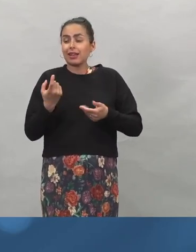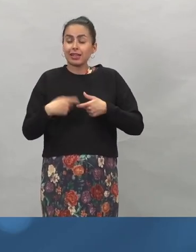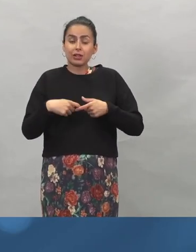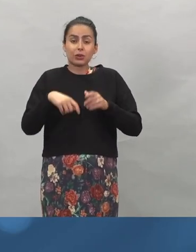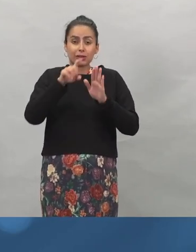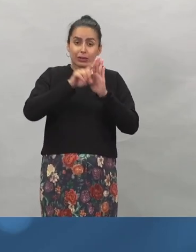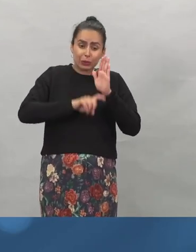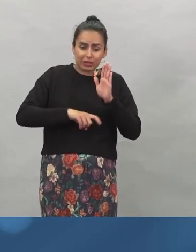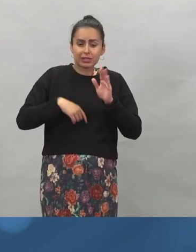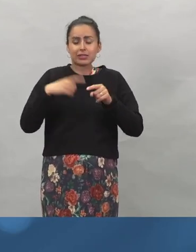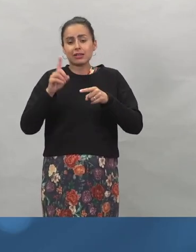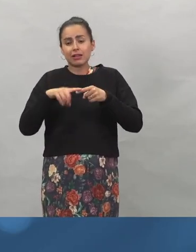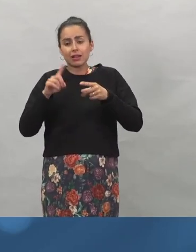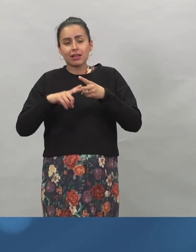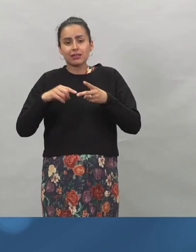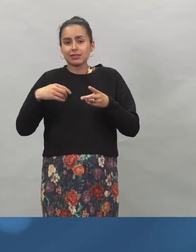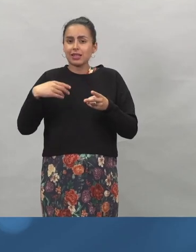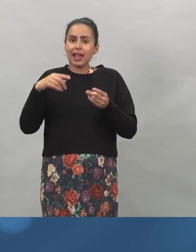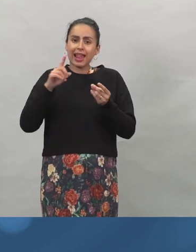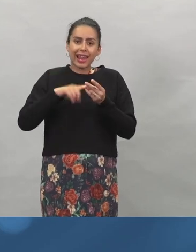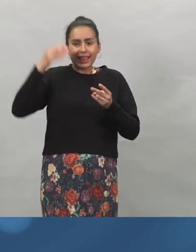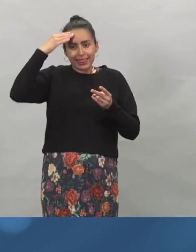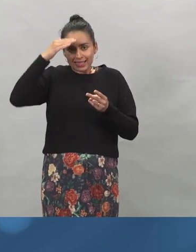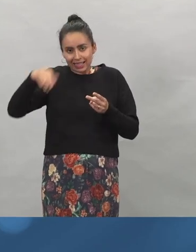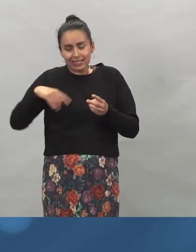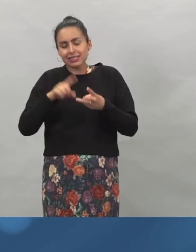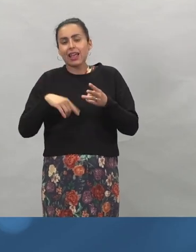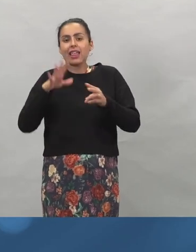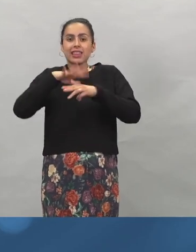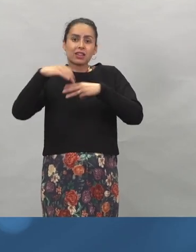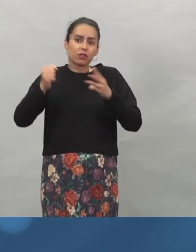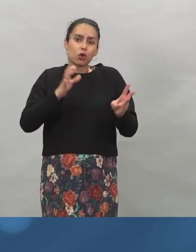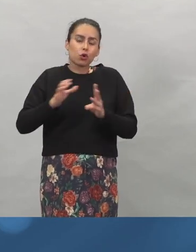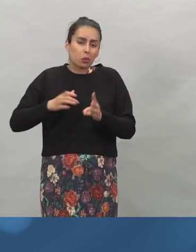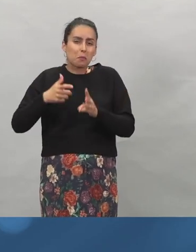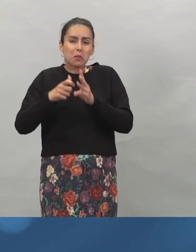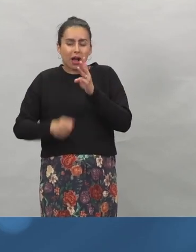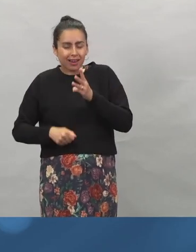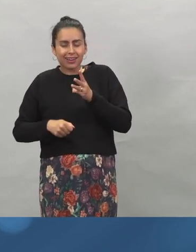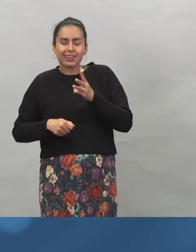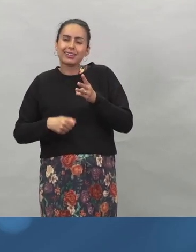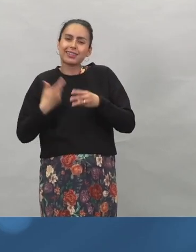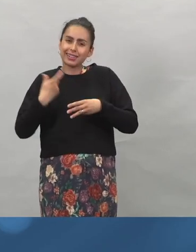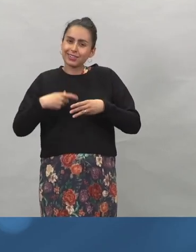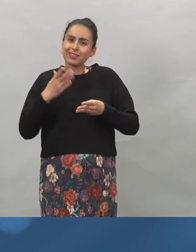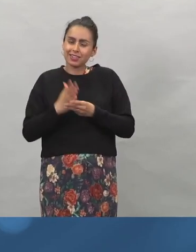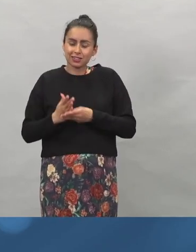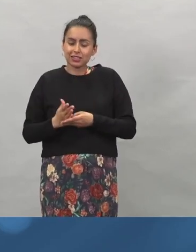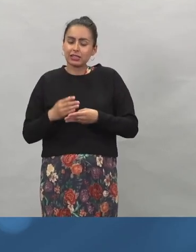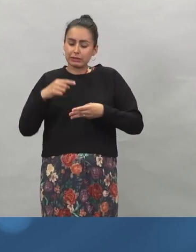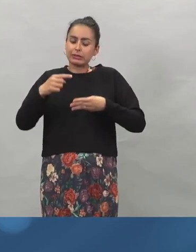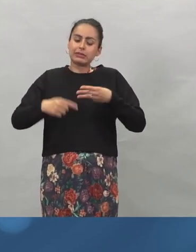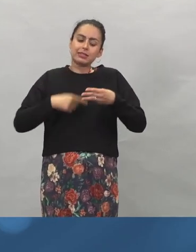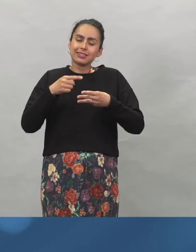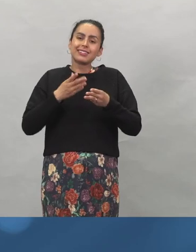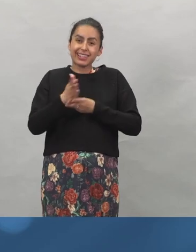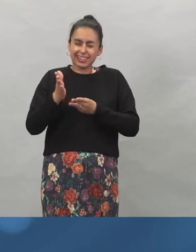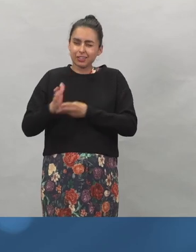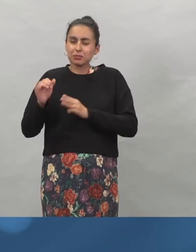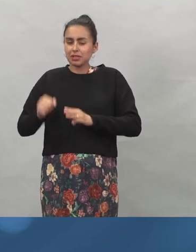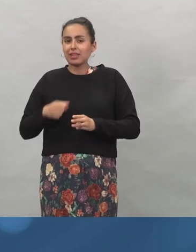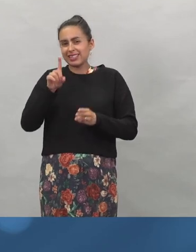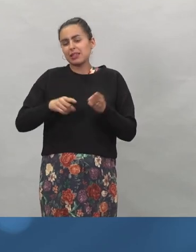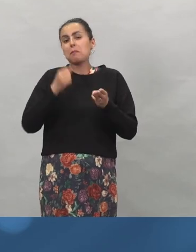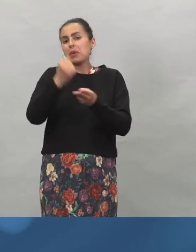lääketieteellisiä kuin terveydenhuollon toimintamalleihin liittyviä asioita. Eli me vastataan heti, kun saadaan nämä linjaukset tehtyä.